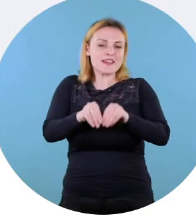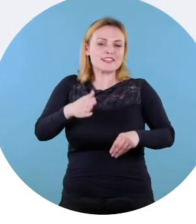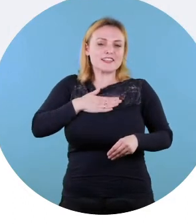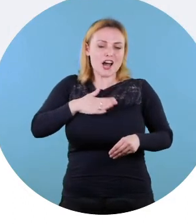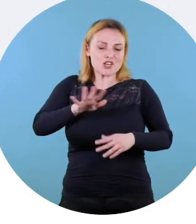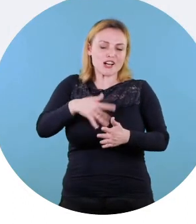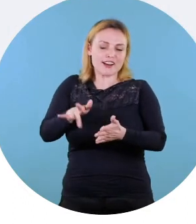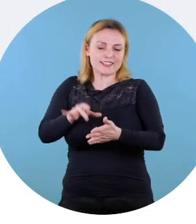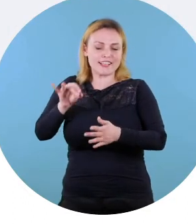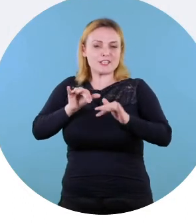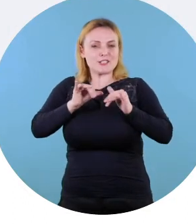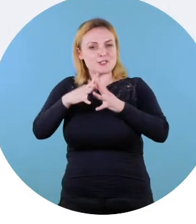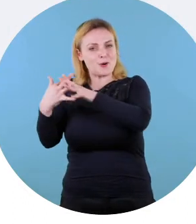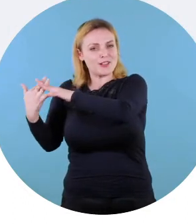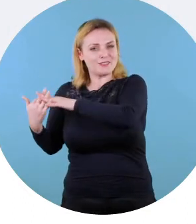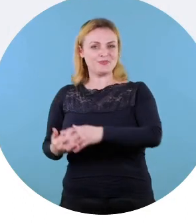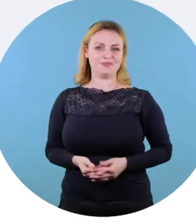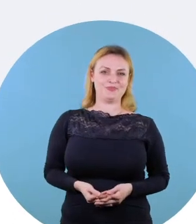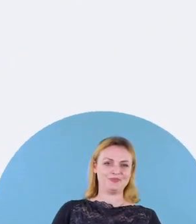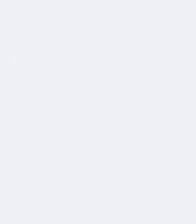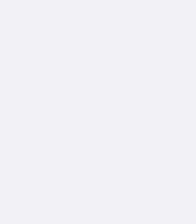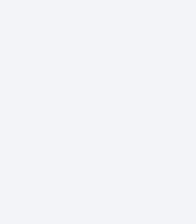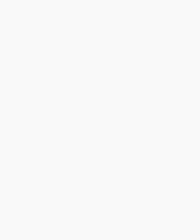вместе наши родные города и села!